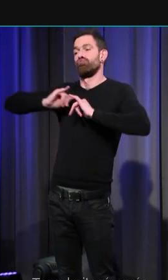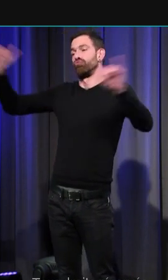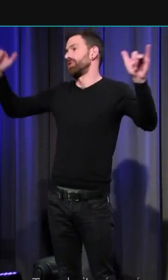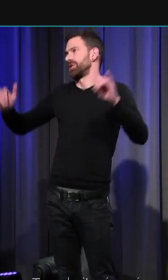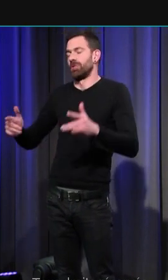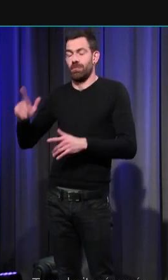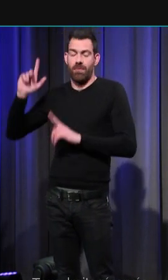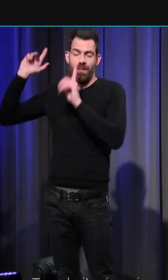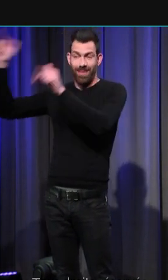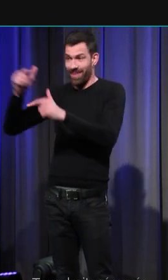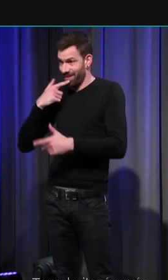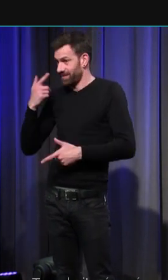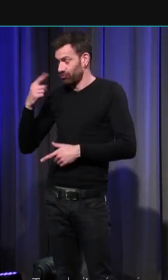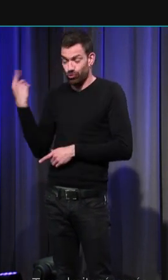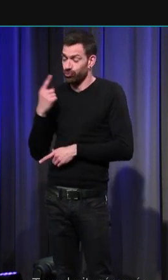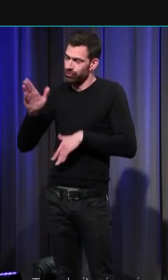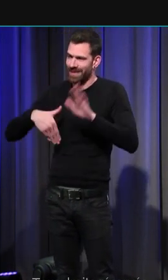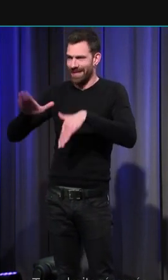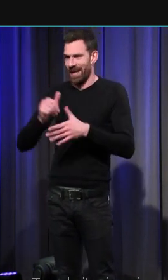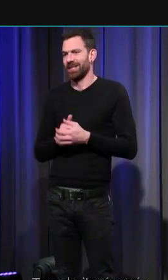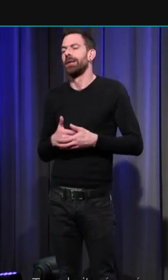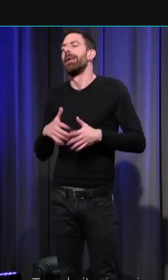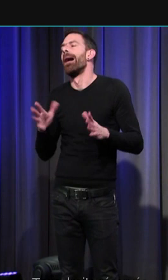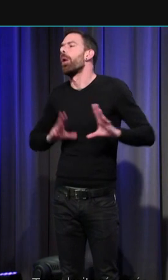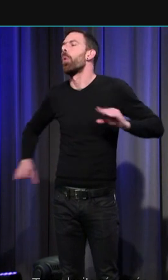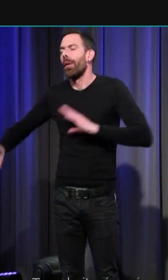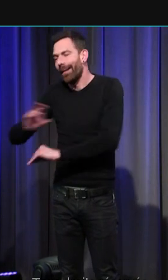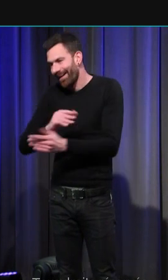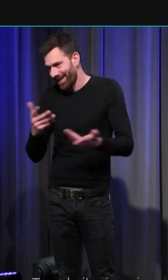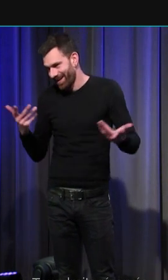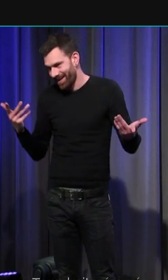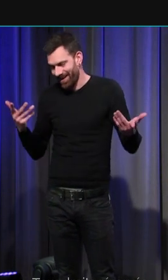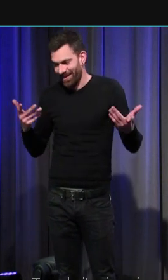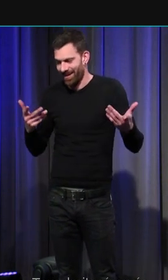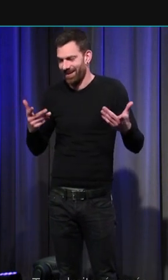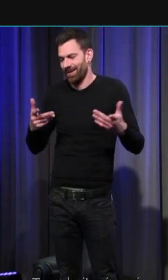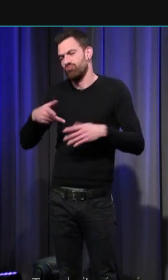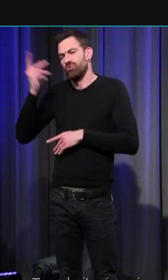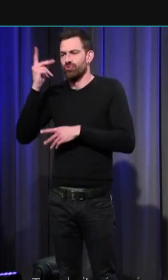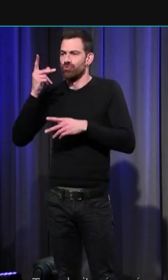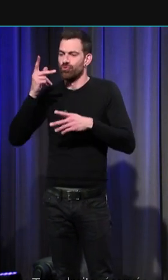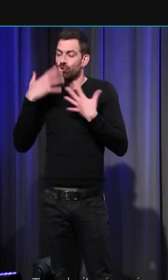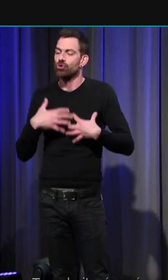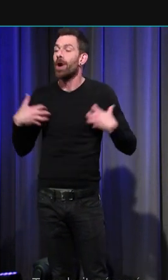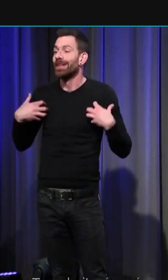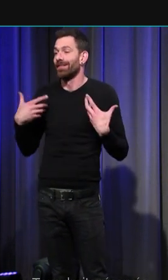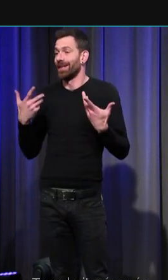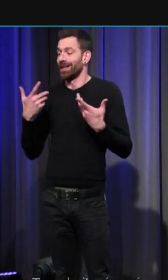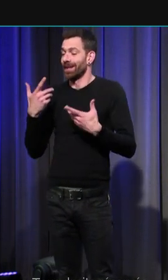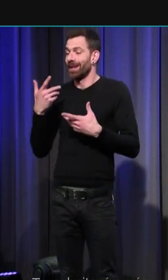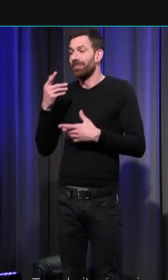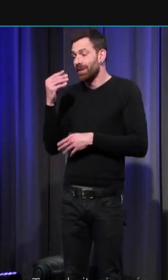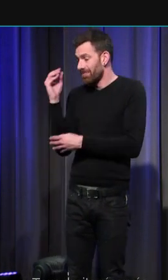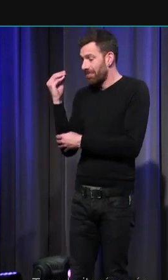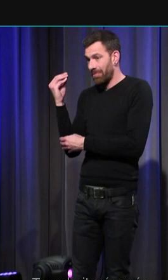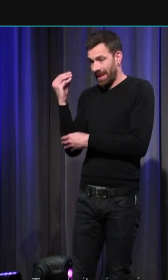à tous les coups sauf que de façon beaucoup plus prosaïque beaucoup plus ostéologique lorsqu'on dépose un petit corps